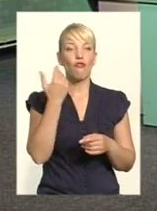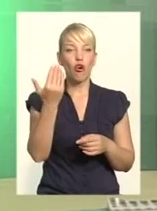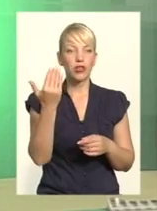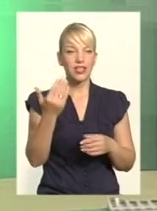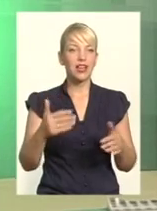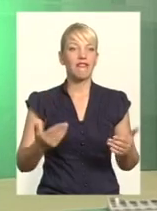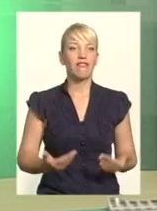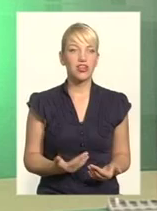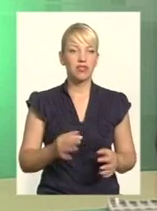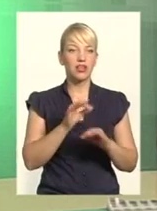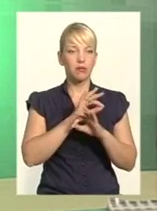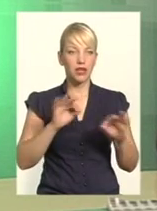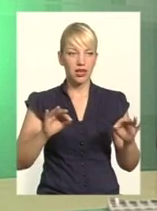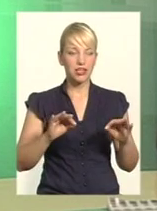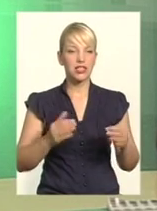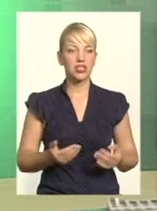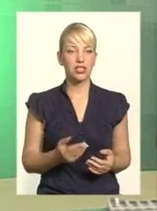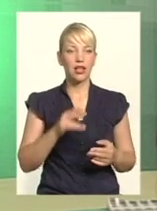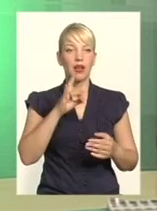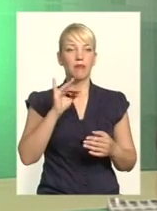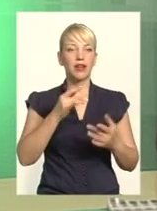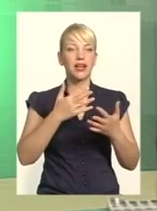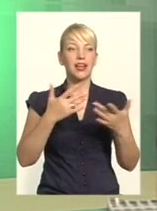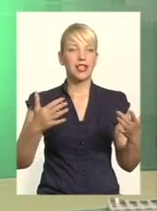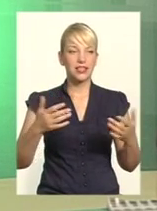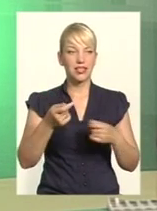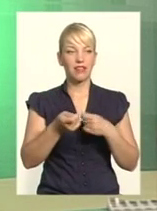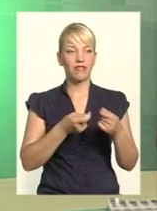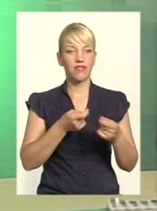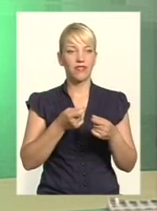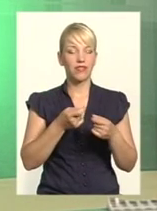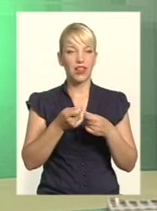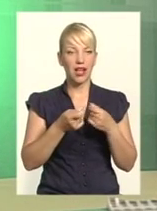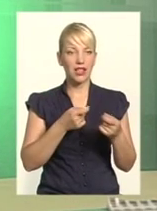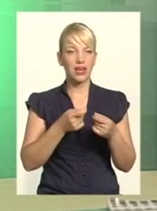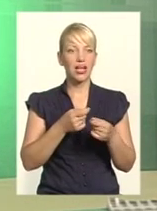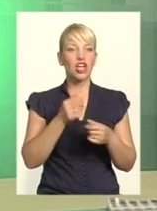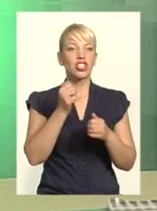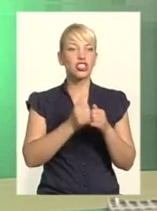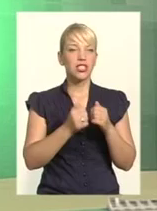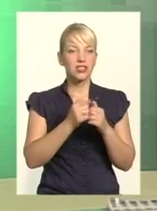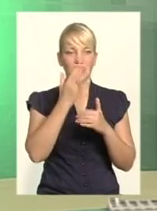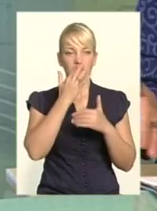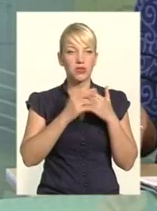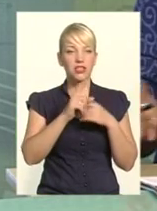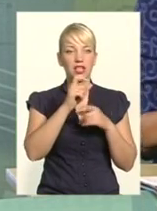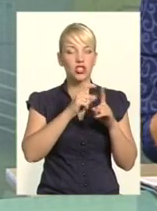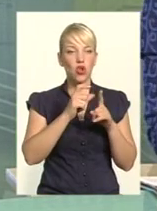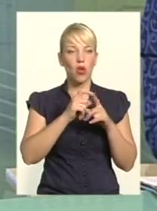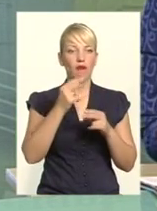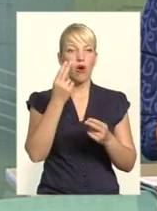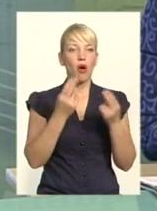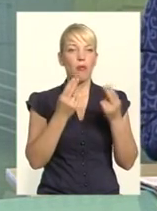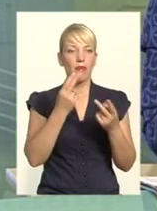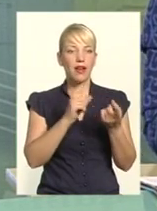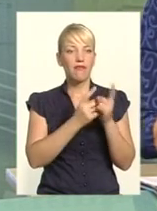прекрасно жили при різних владах. Вибачте на слово, перефарбовуючись. У нас є дороги